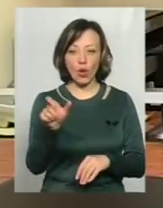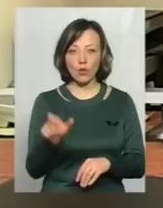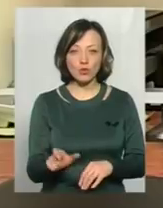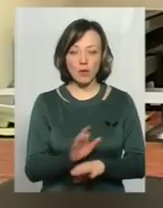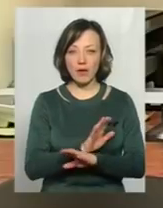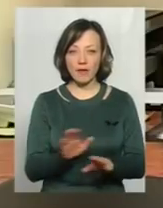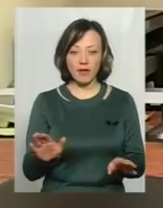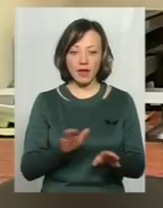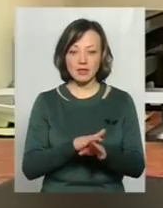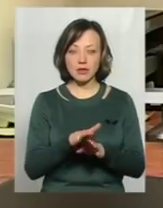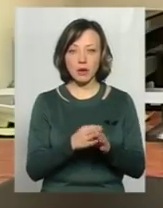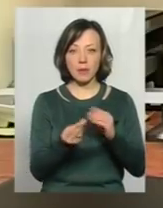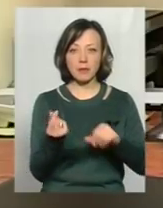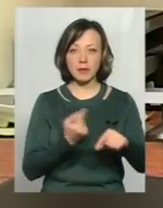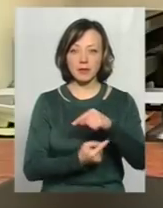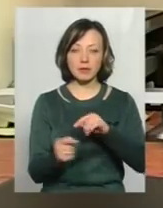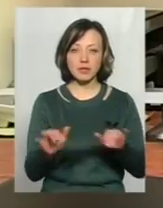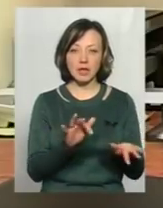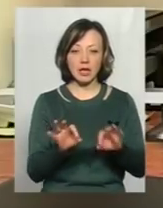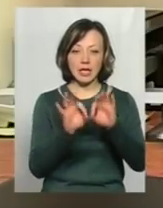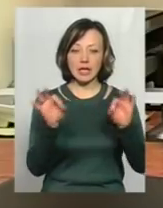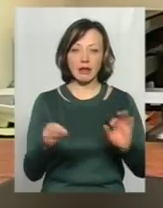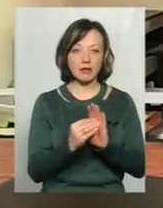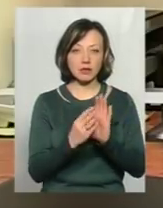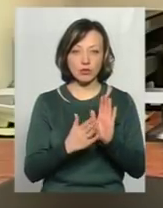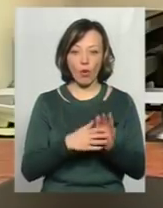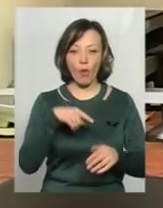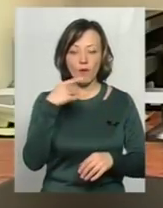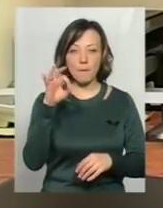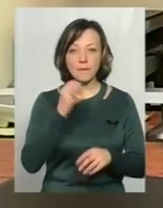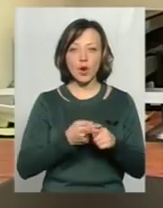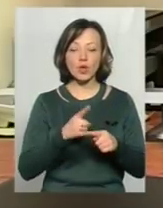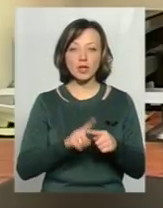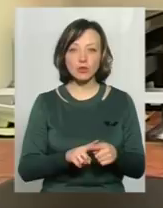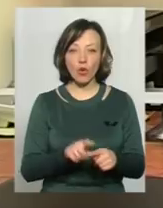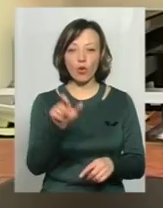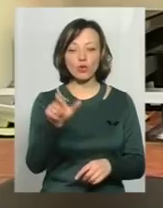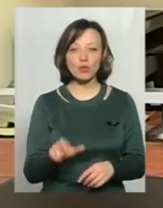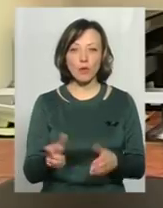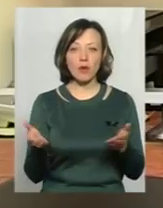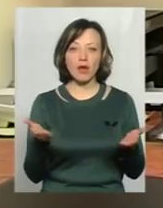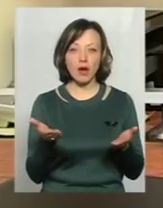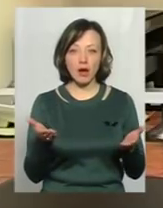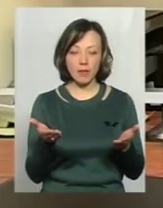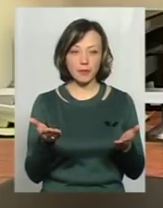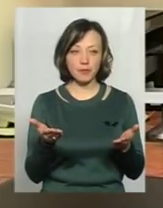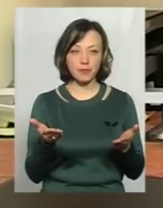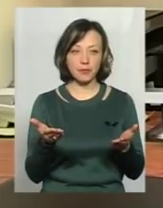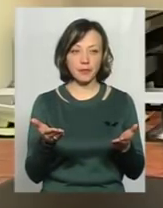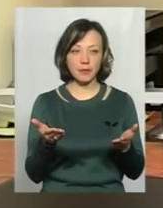не здійснює підприємницькій діяльності, ніде не зареєстрована, то говорити про те, що це є особа, яка викликала